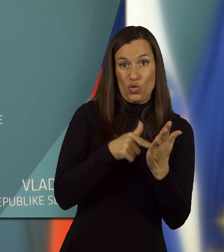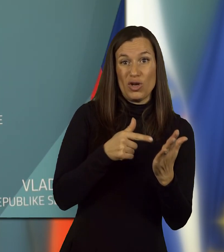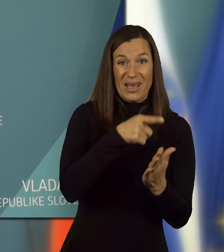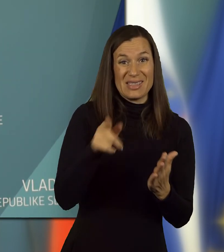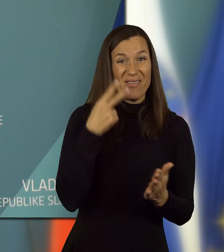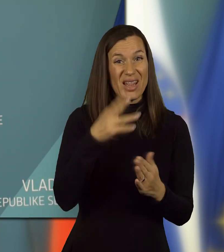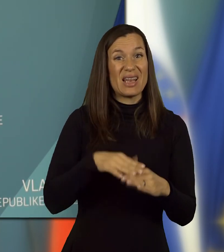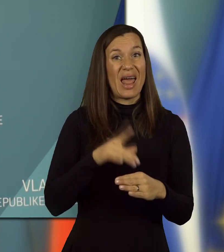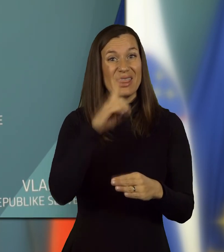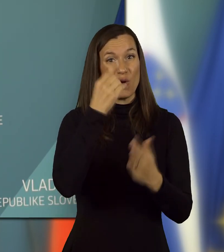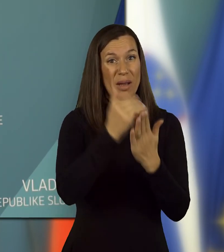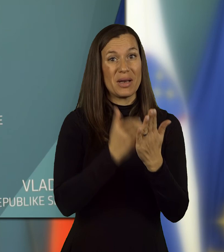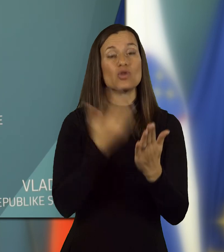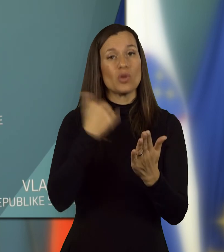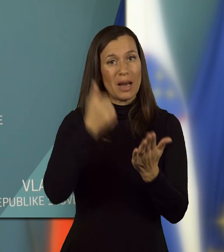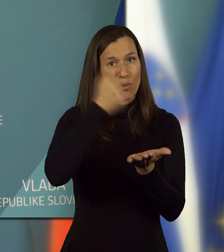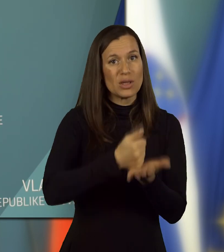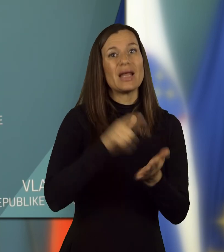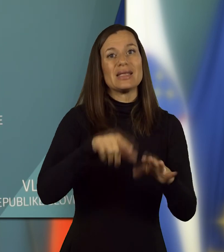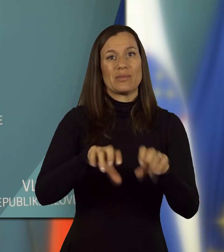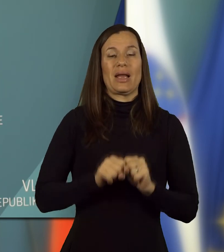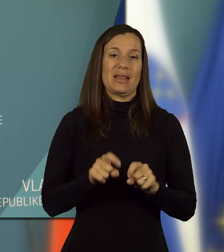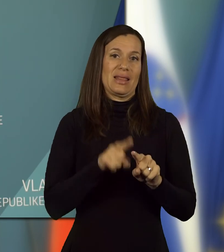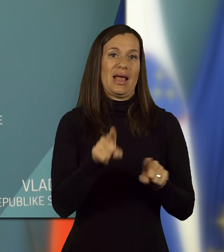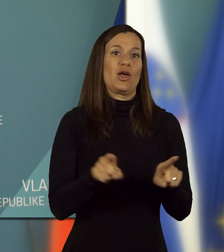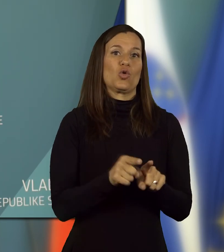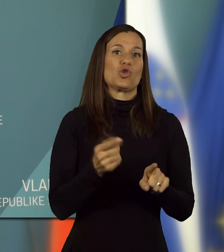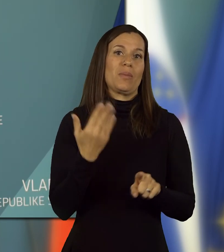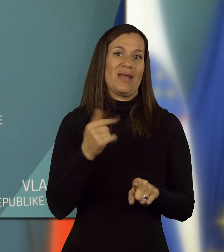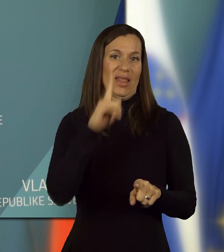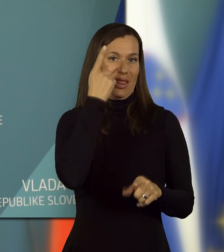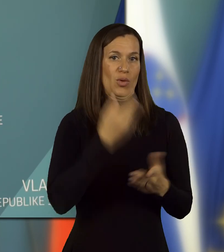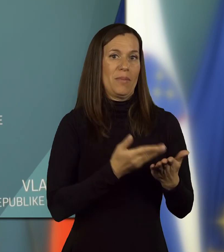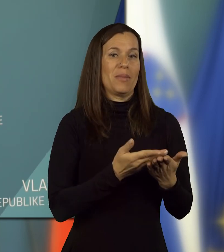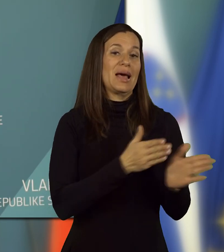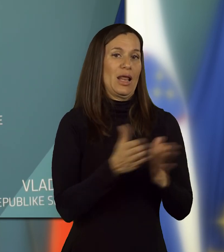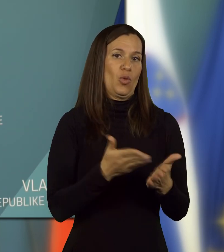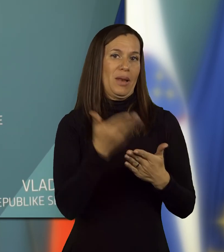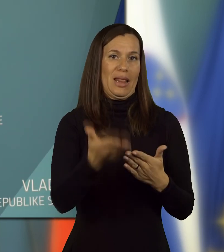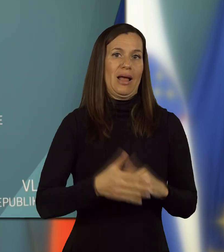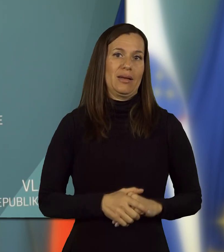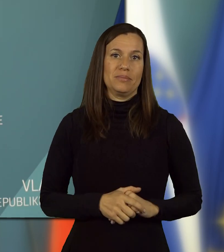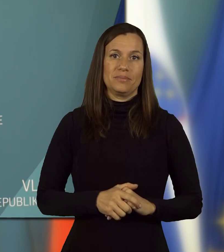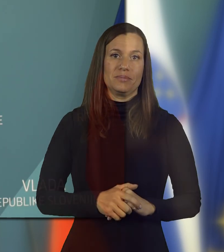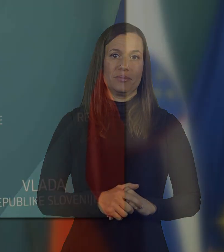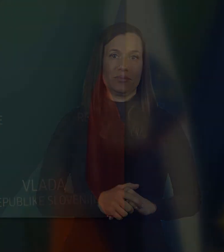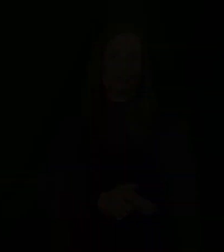točke, ki ste jih videli na dnevnem redu, so bile potrejene in sprejete takšne, takšne, kot so bile v dnevnem redu tudi predlagane.